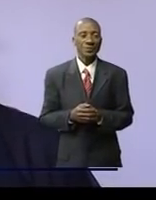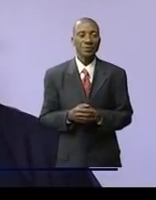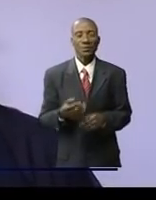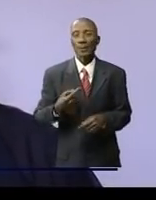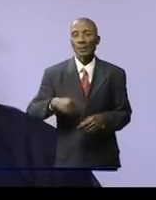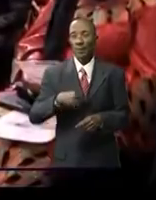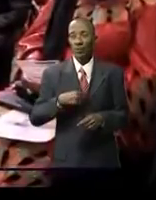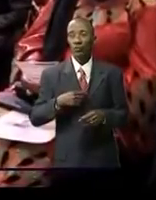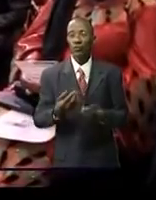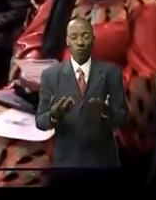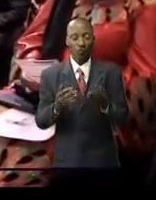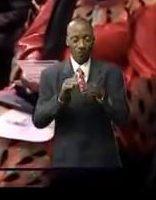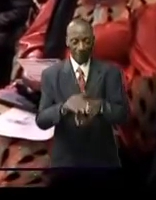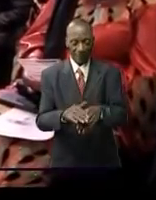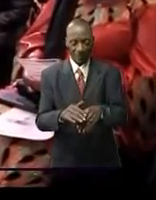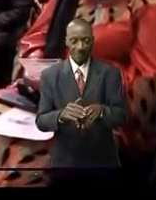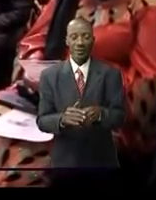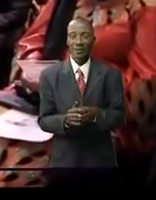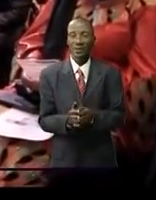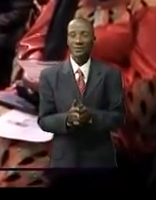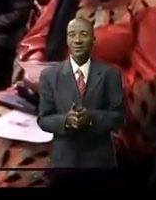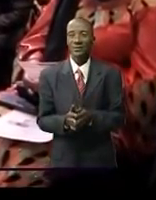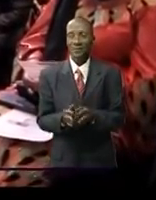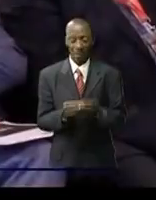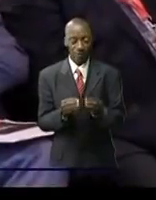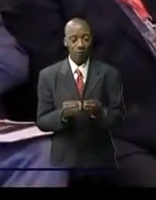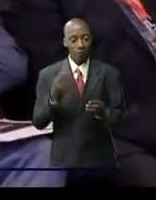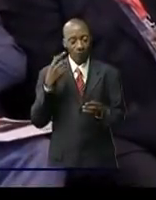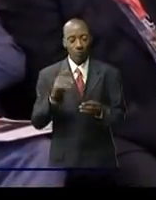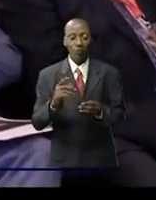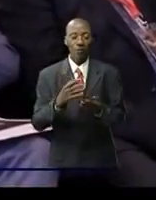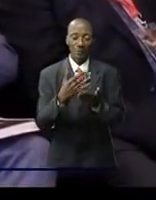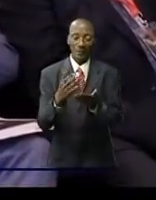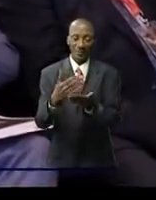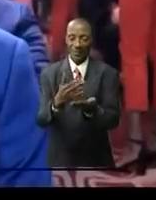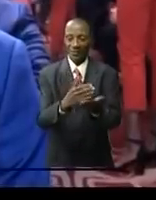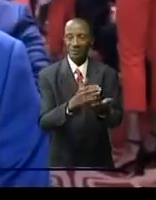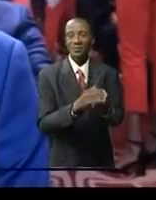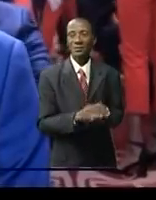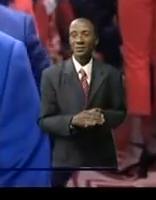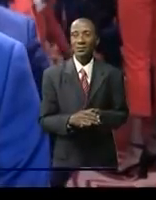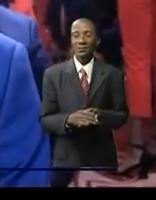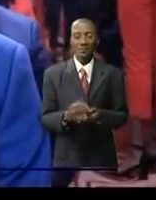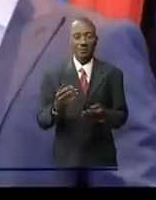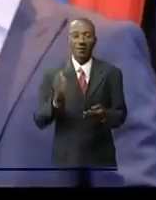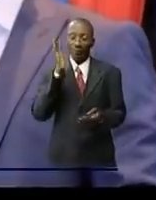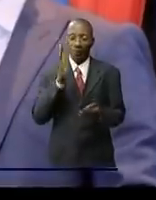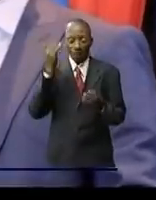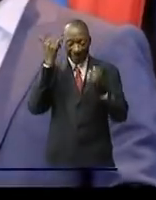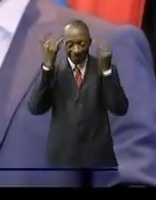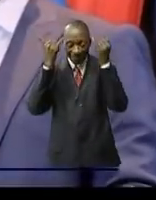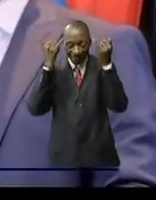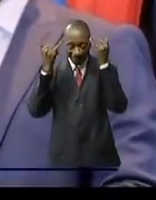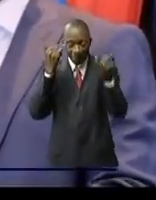'apprentissage le membre du gouvernement qui partage ce secteur sont venus soutenir cette initiative Estache Mouanji